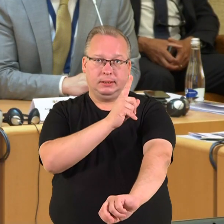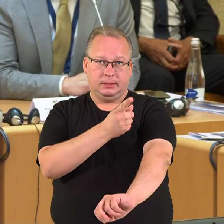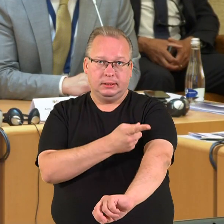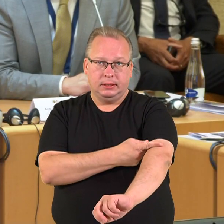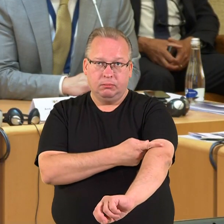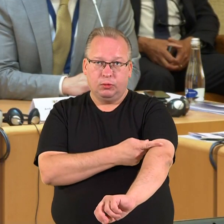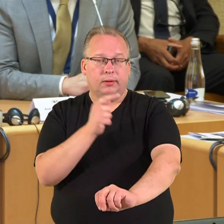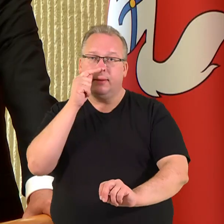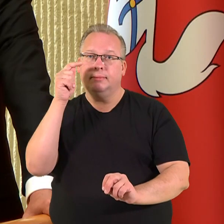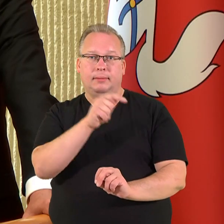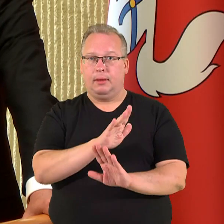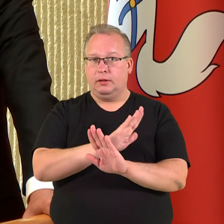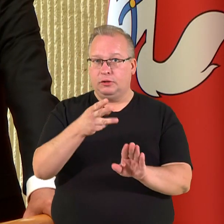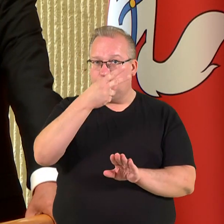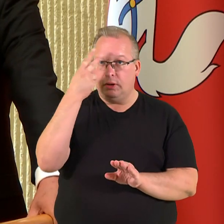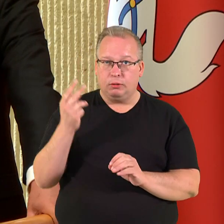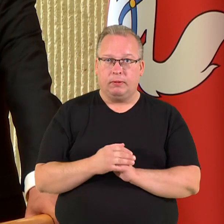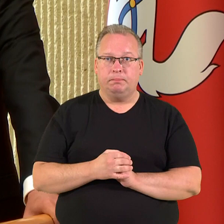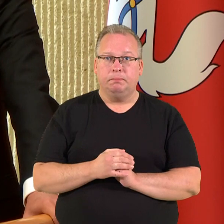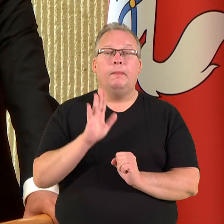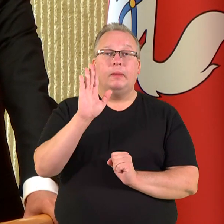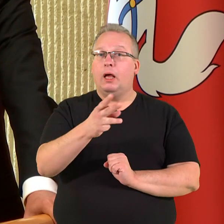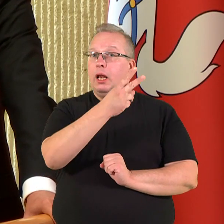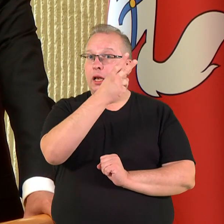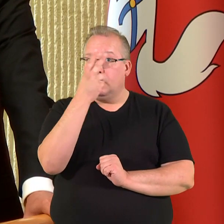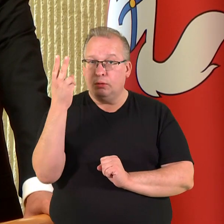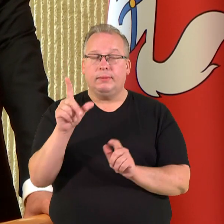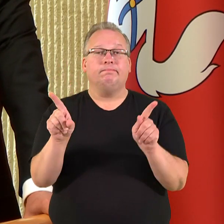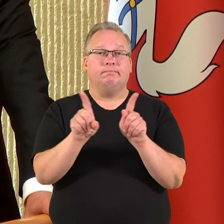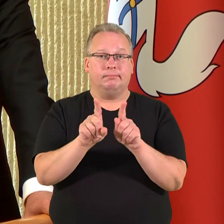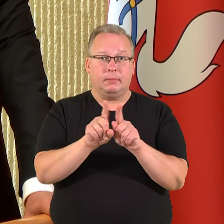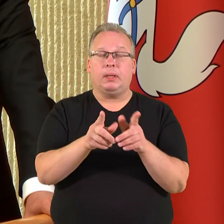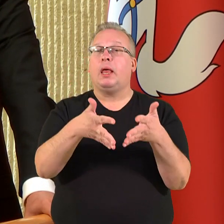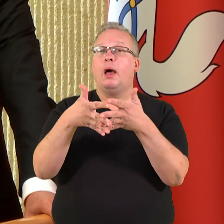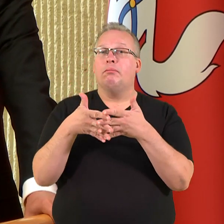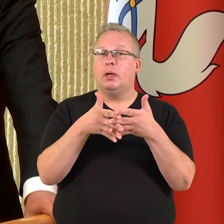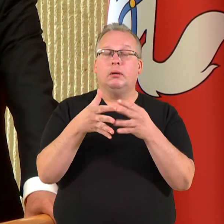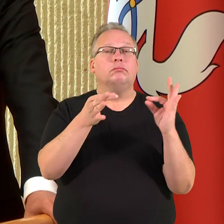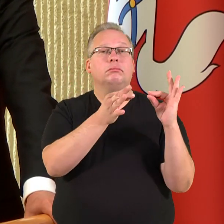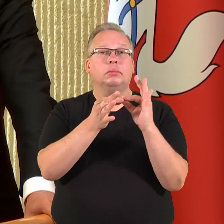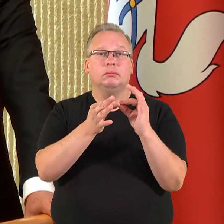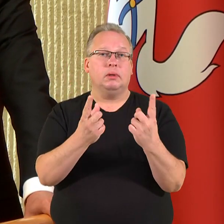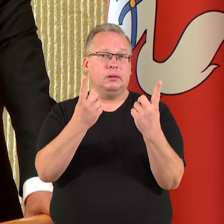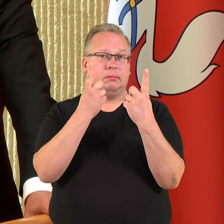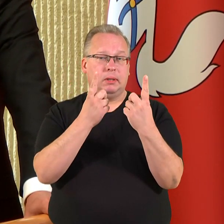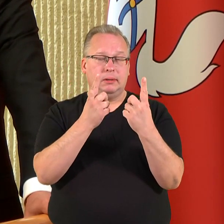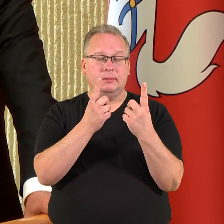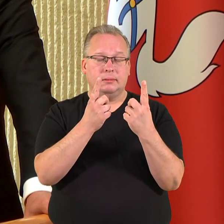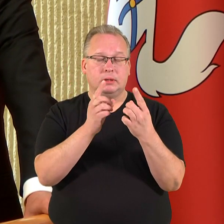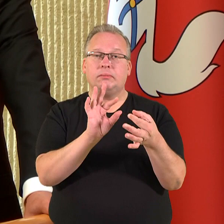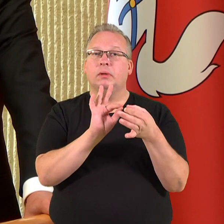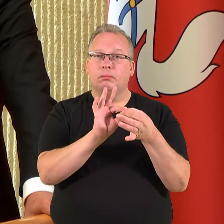atgrąsimo veiksnys. Tegul Lietuva ir jungtinės Amerikos valstyjas sieja ypatingas ryšys,